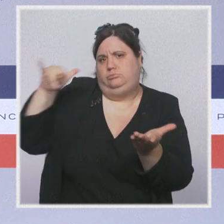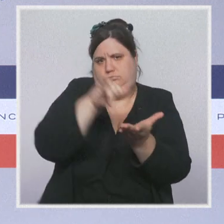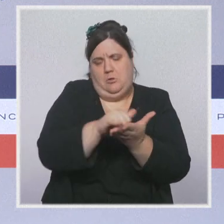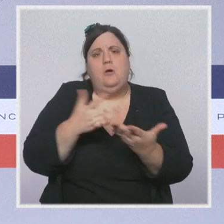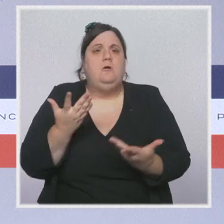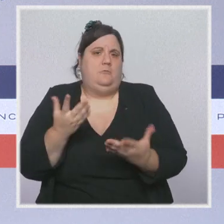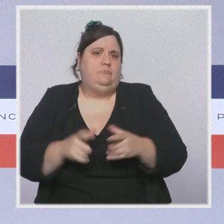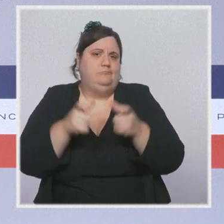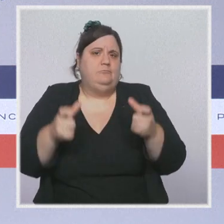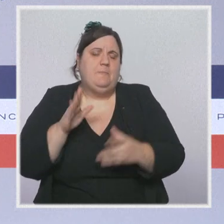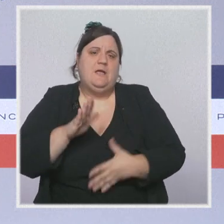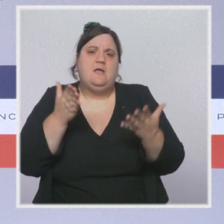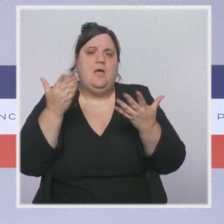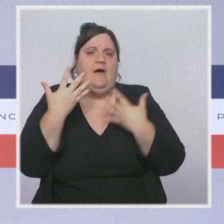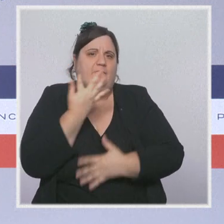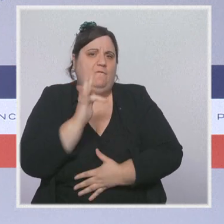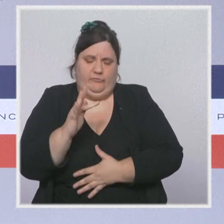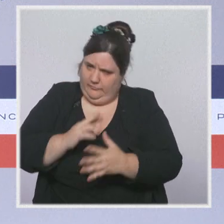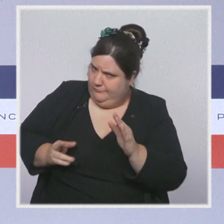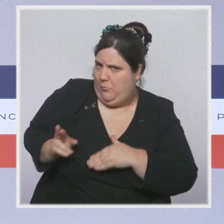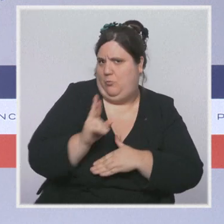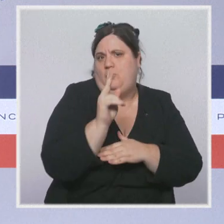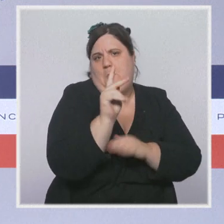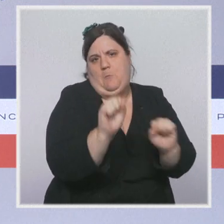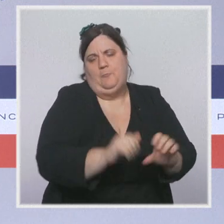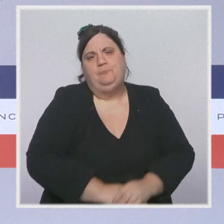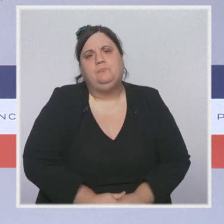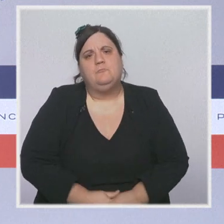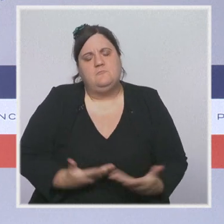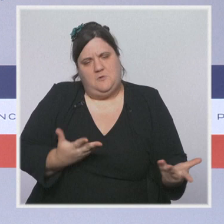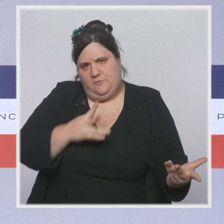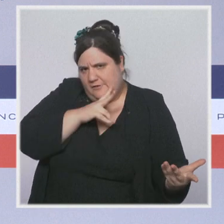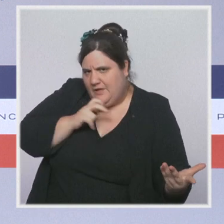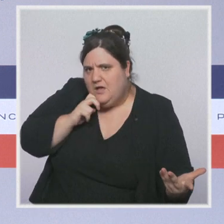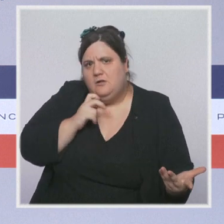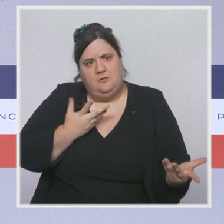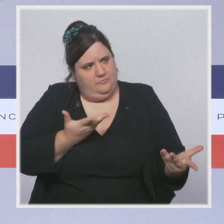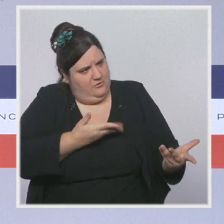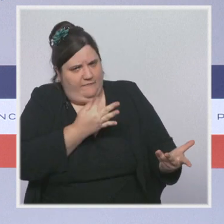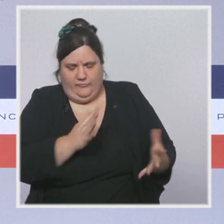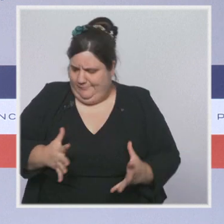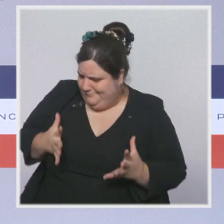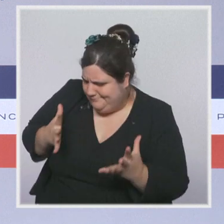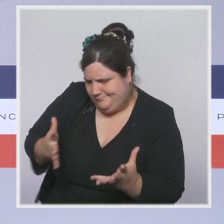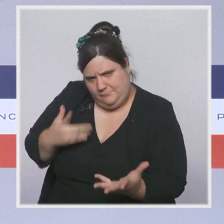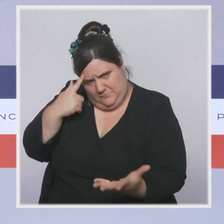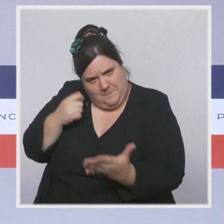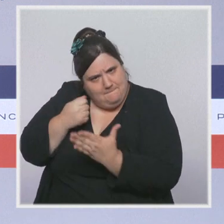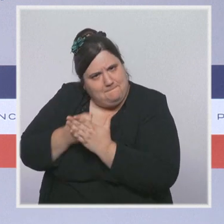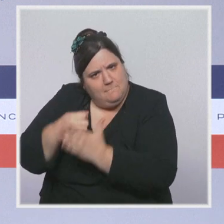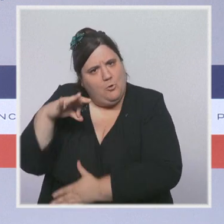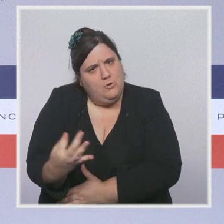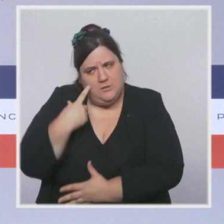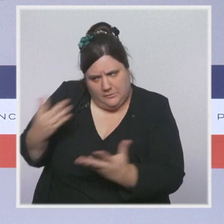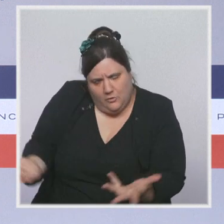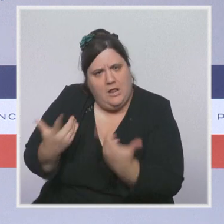La France se tient plus que jamais et se tiendra toujours du côté de la démocratie et de la liberté. La France rejette et